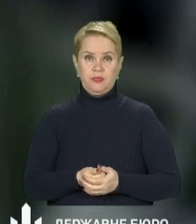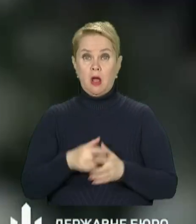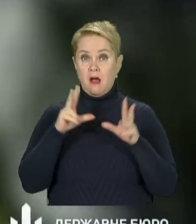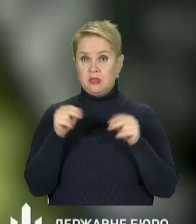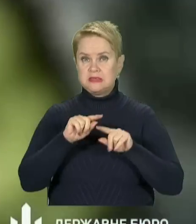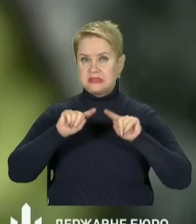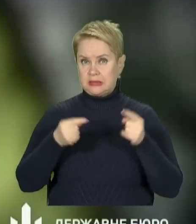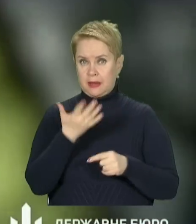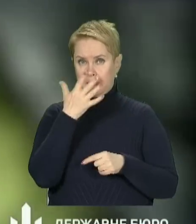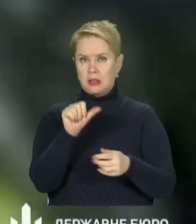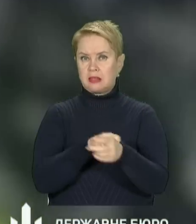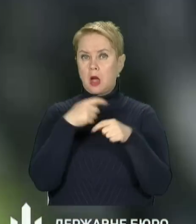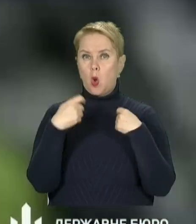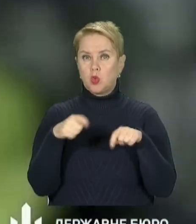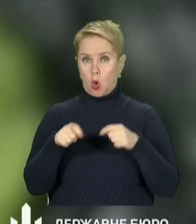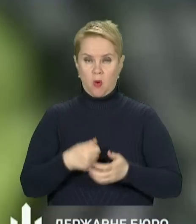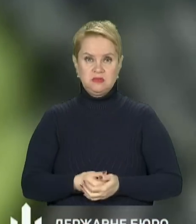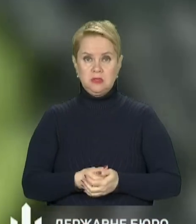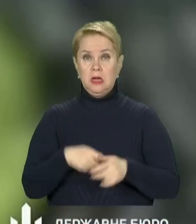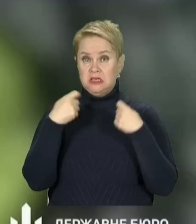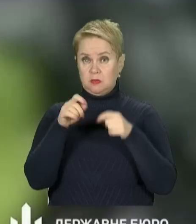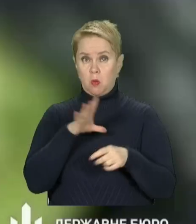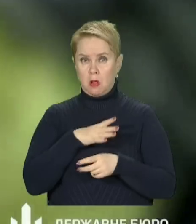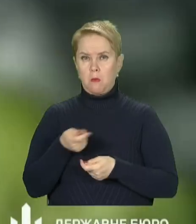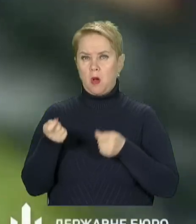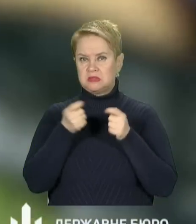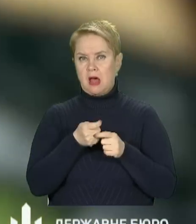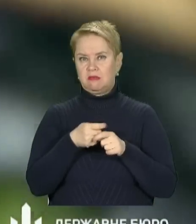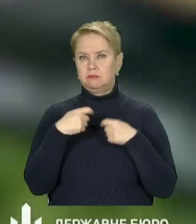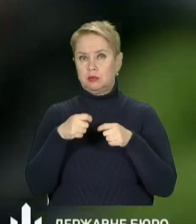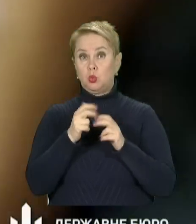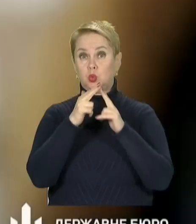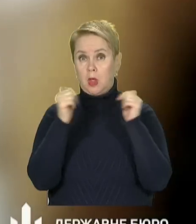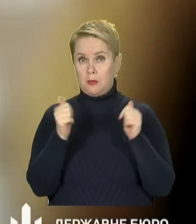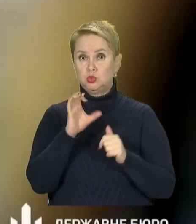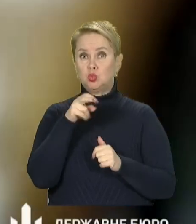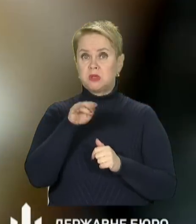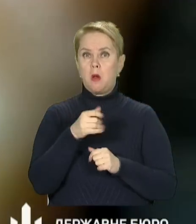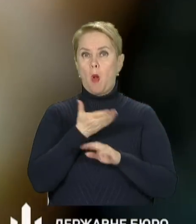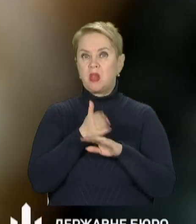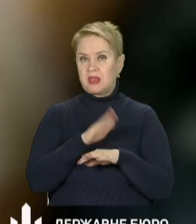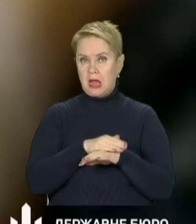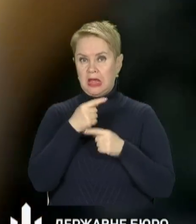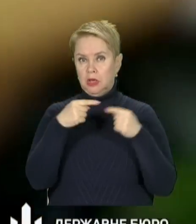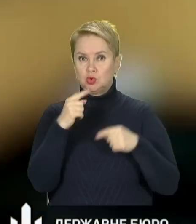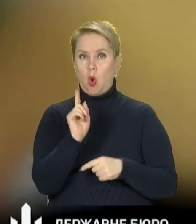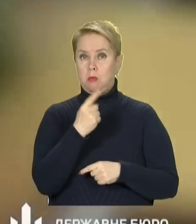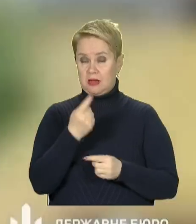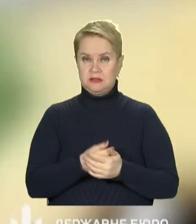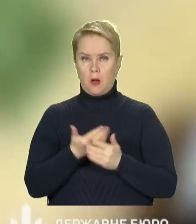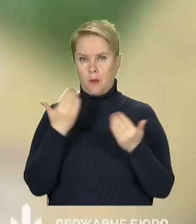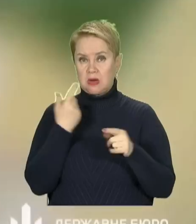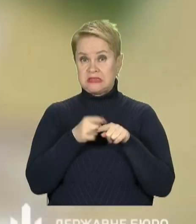Вдалося затримати п'ятьох наркотурговців. Збуд був поставлений на потік у Дніпропетровській, Сумській, Полтавській та інших областях.